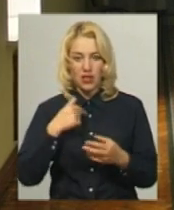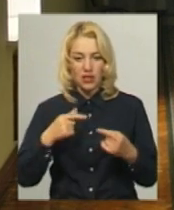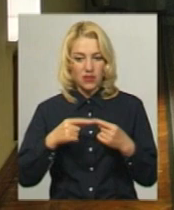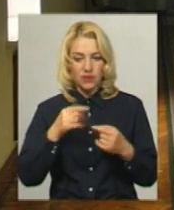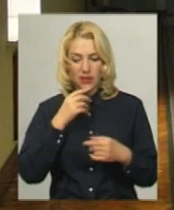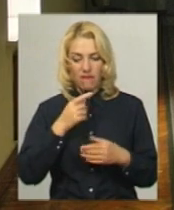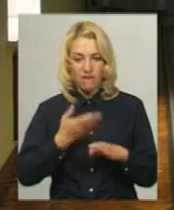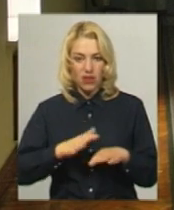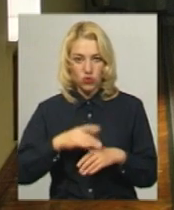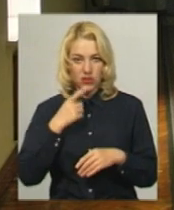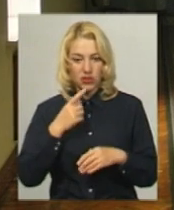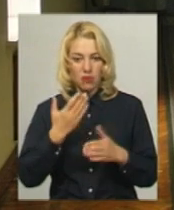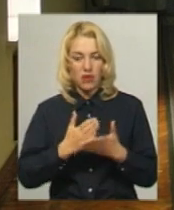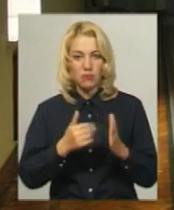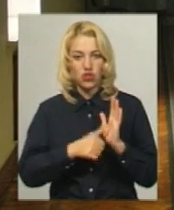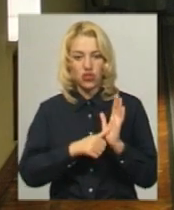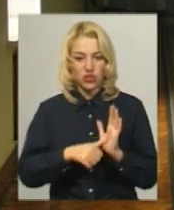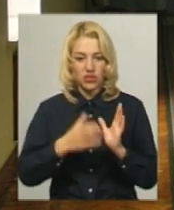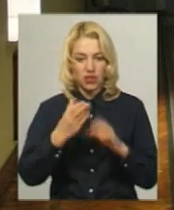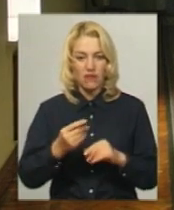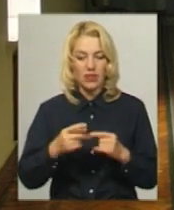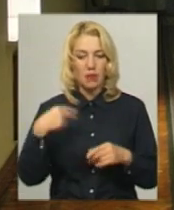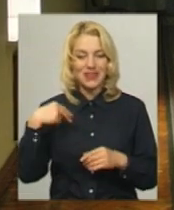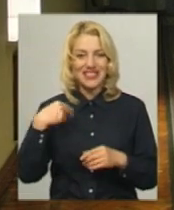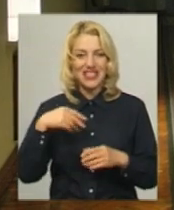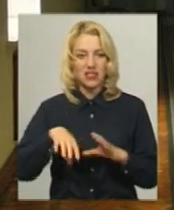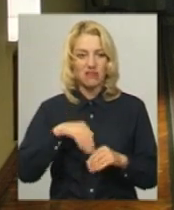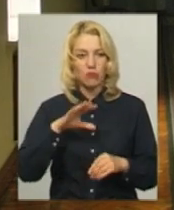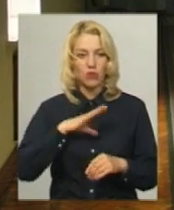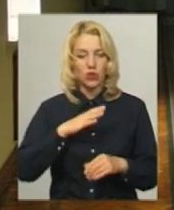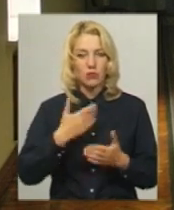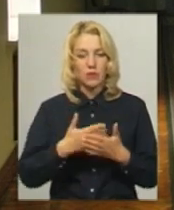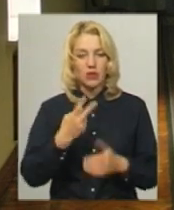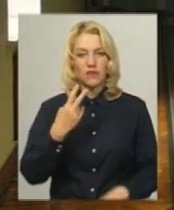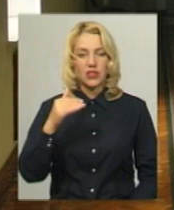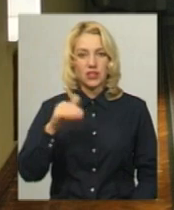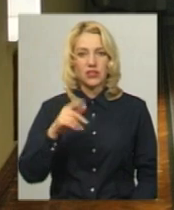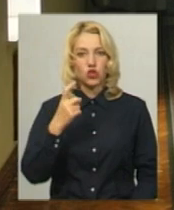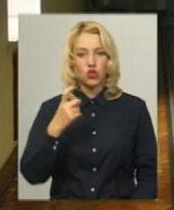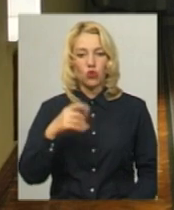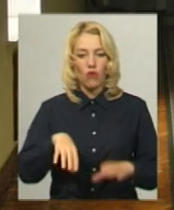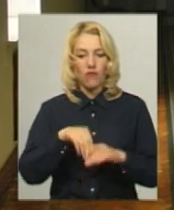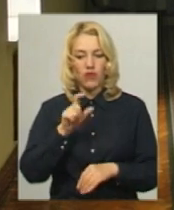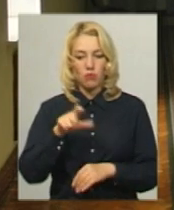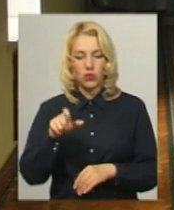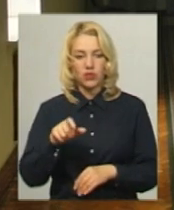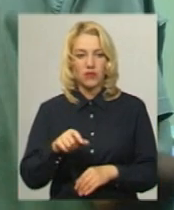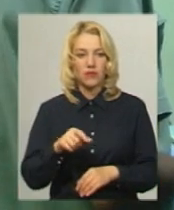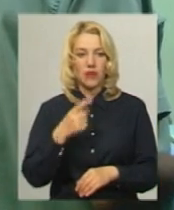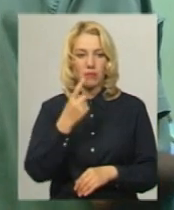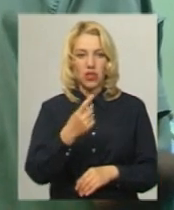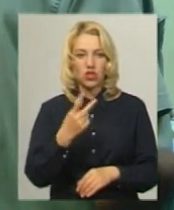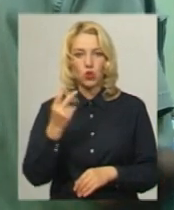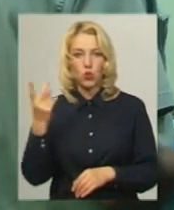маємо шість днів. На президентських виборах було приблизно 2 тисячі 100 виборців на перший і на другий тур.